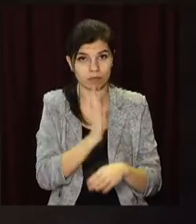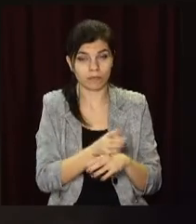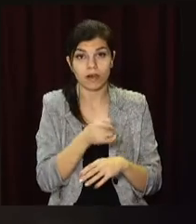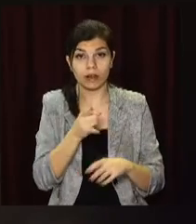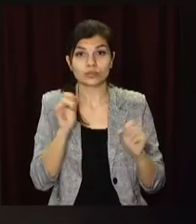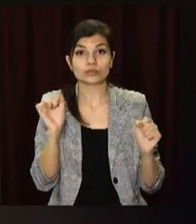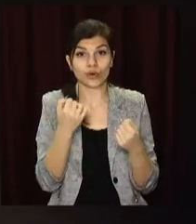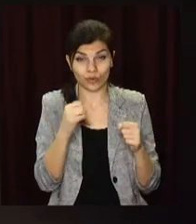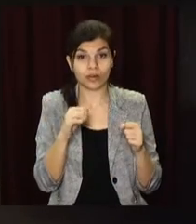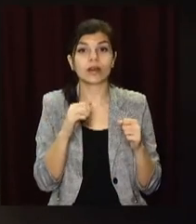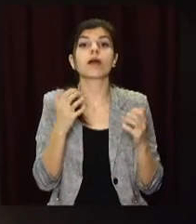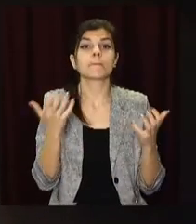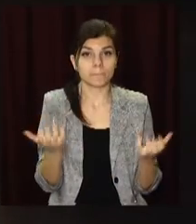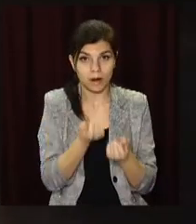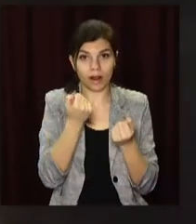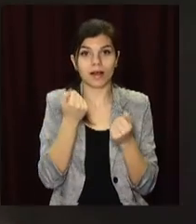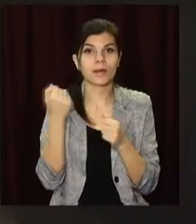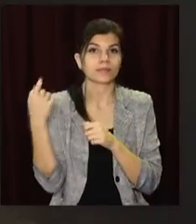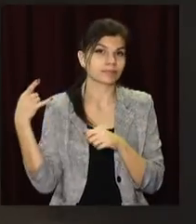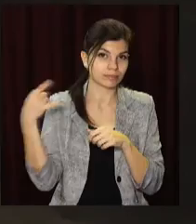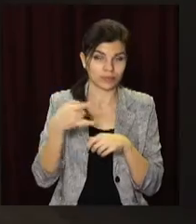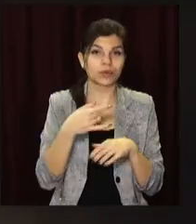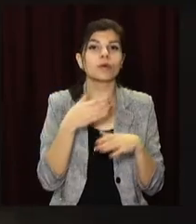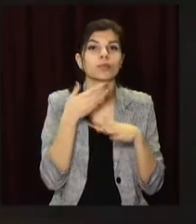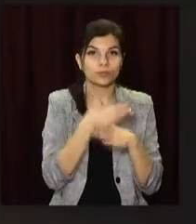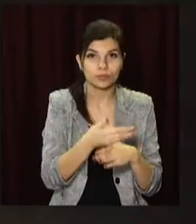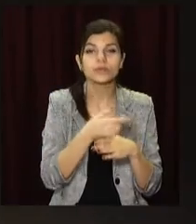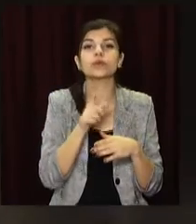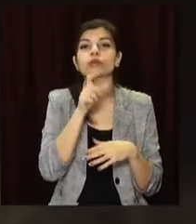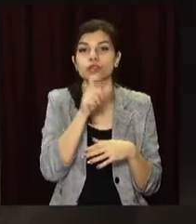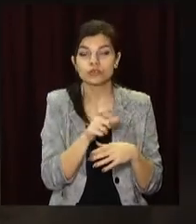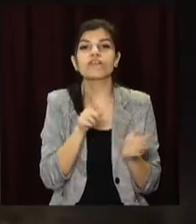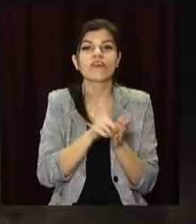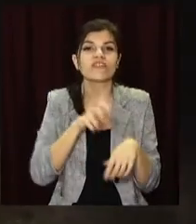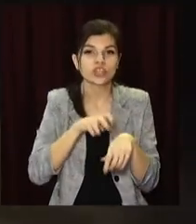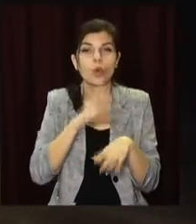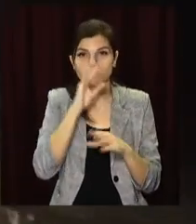рятувальники з пастки витягли. Ті доїхали до хворого і надали йому необхідну допомогу.